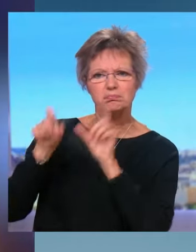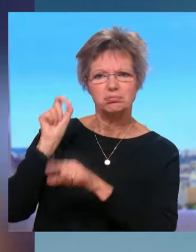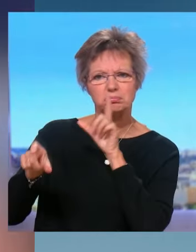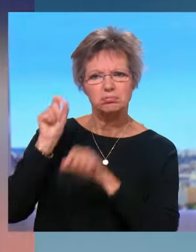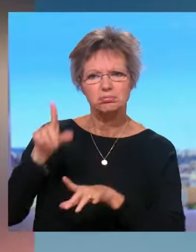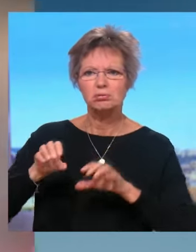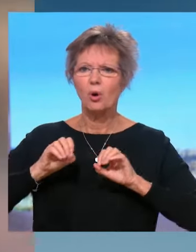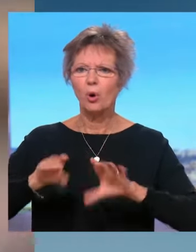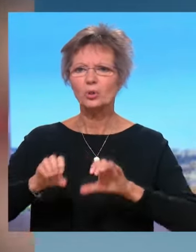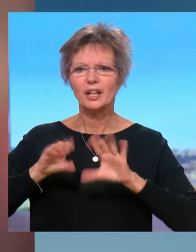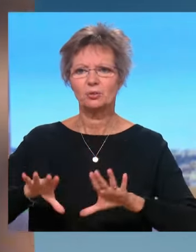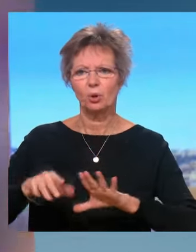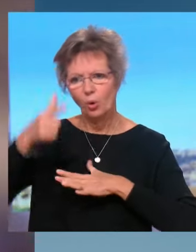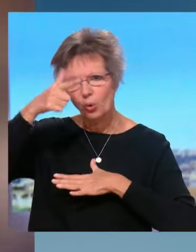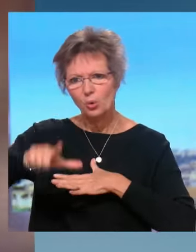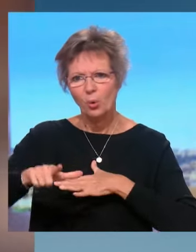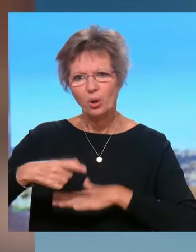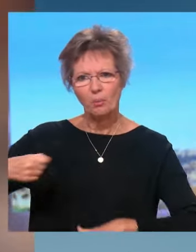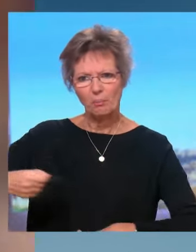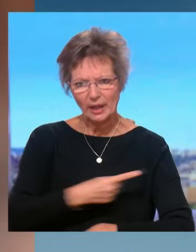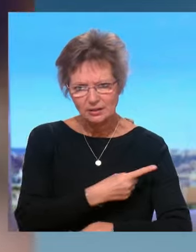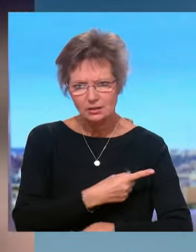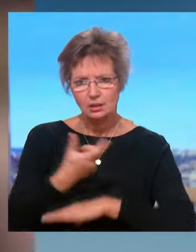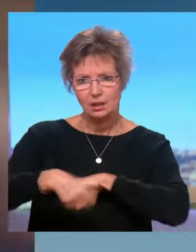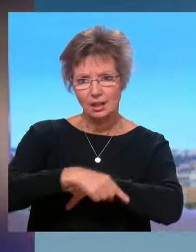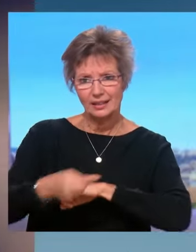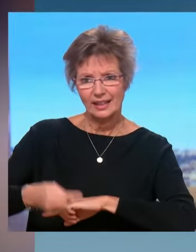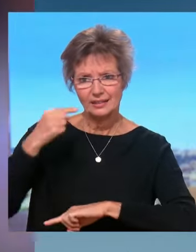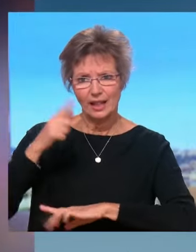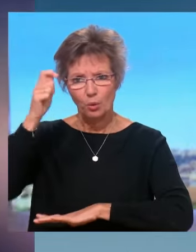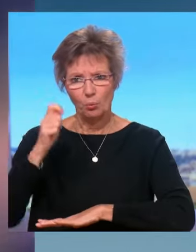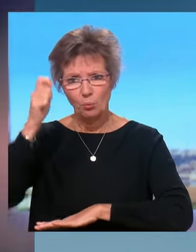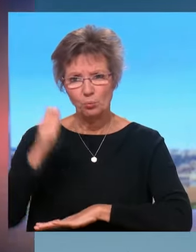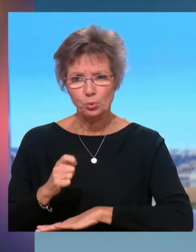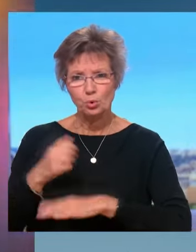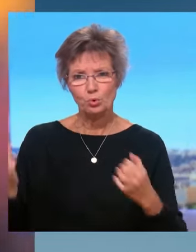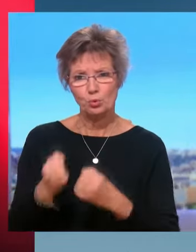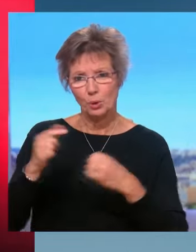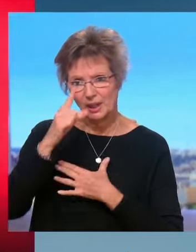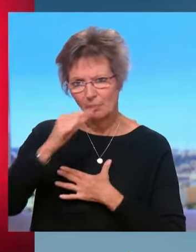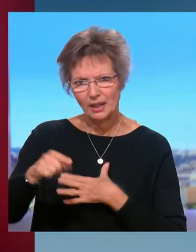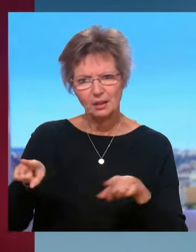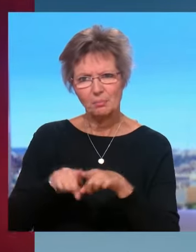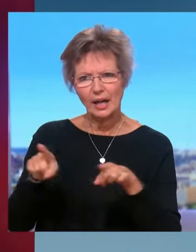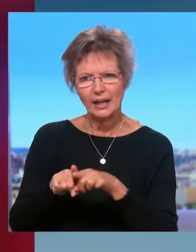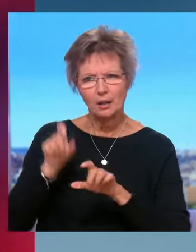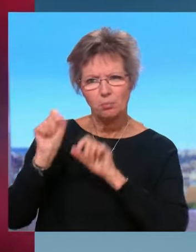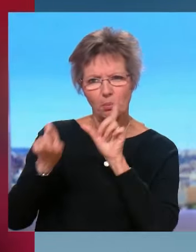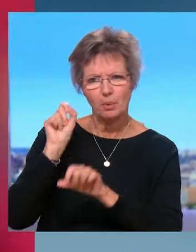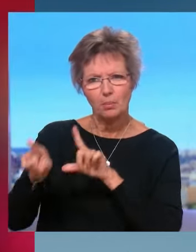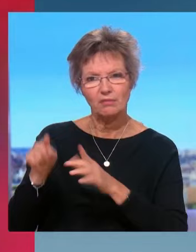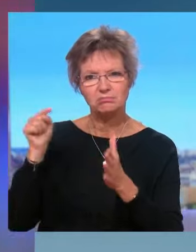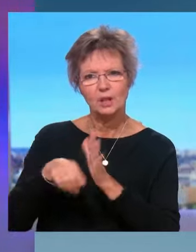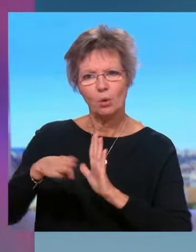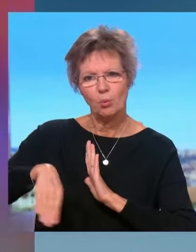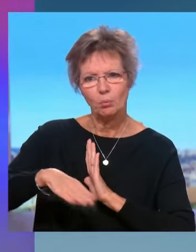démissionné depuis, Fabio Grosso, avait été blessé la semaine dernière. C'est le bus de supporters à Brestois qui a été caillassé à Montpellier. Alors, ça se